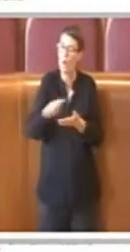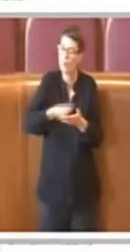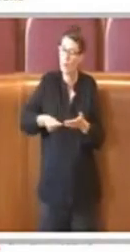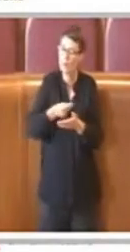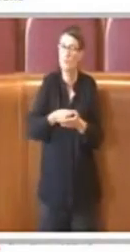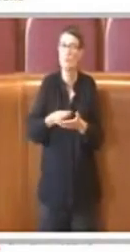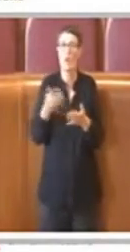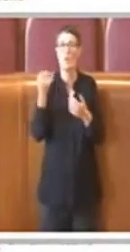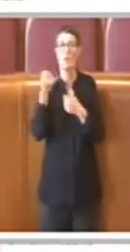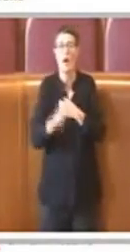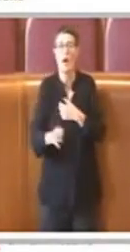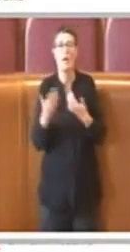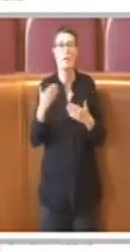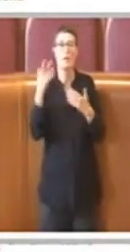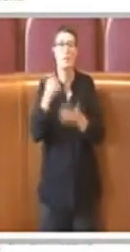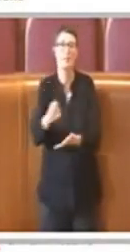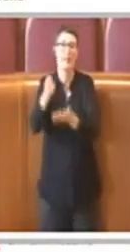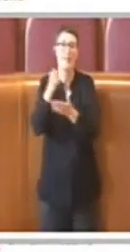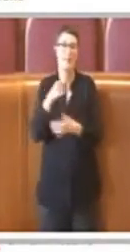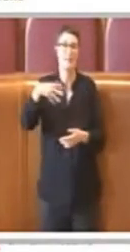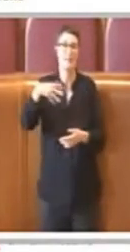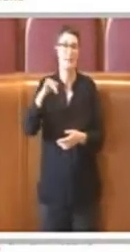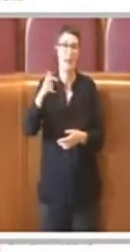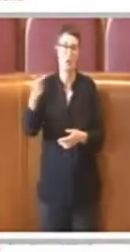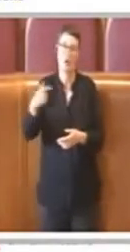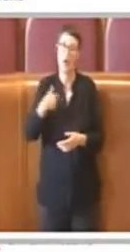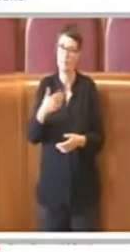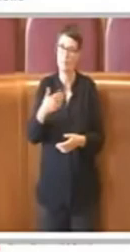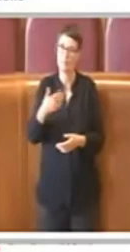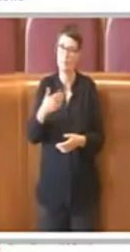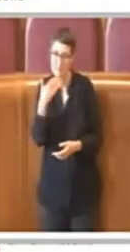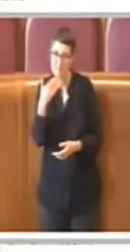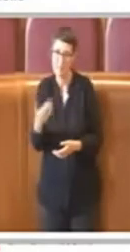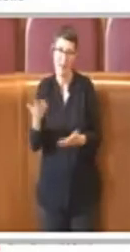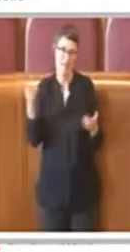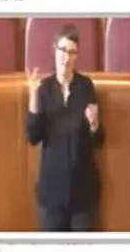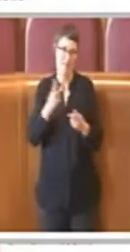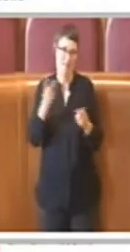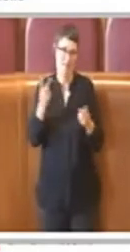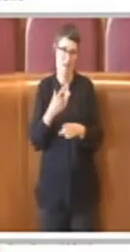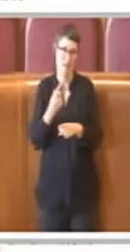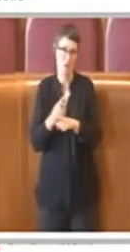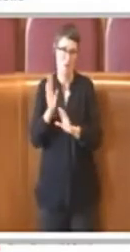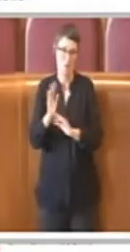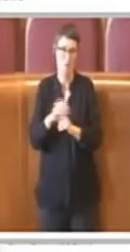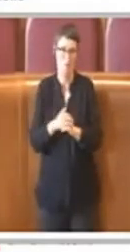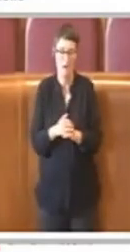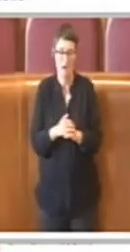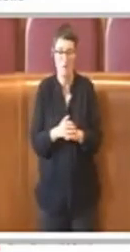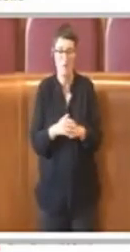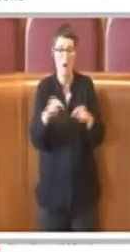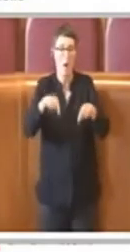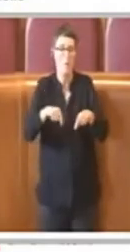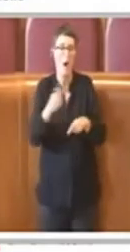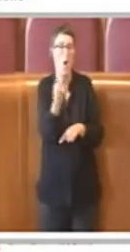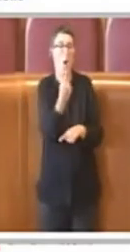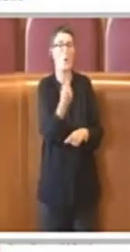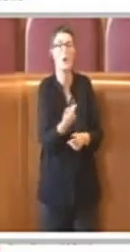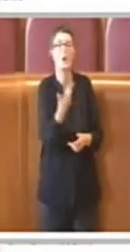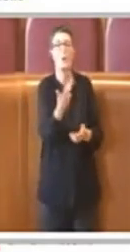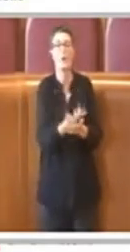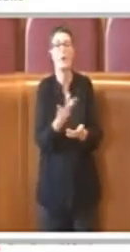e che non smetteremo mai di ringraziare, però che adesso mi si vada a raccontare i benefici di questa infrastruttura quando